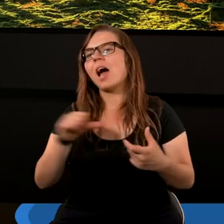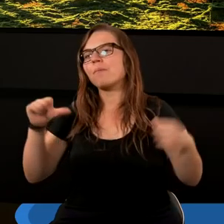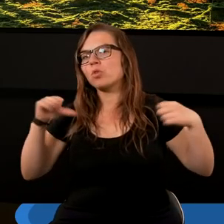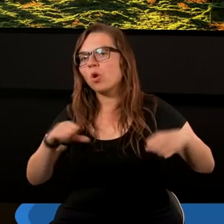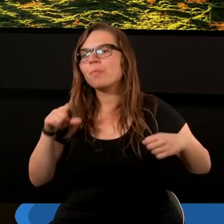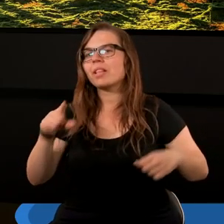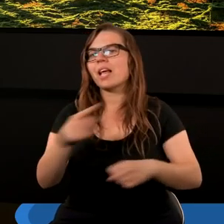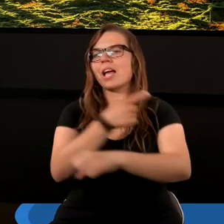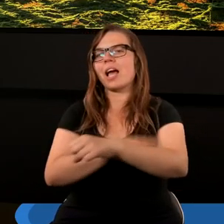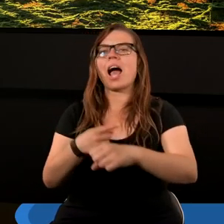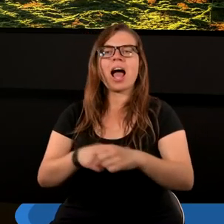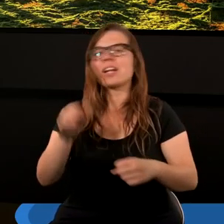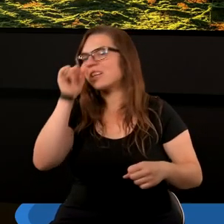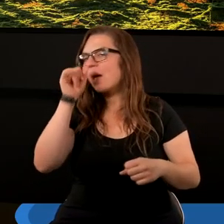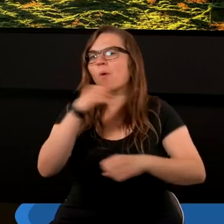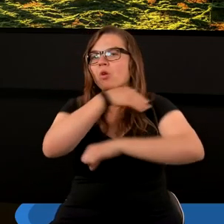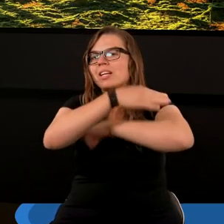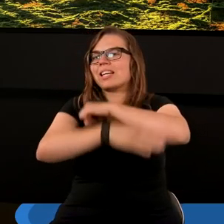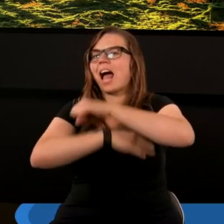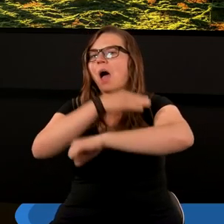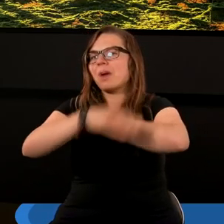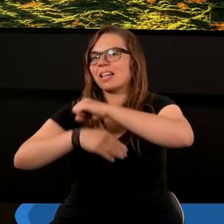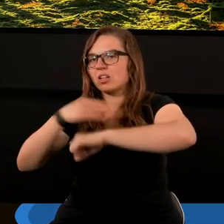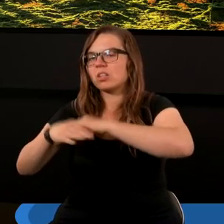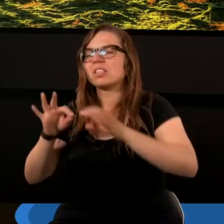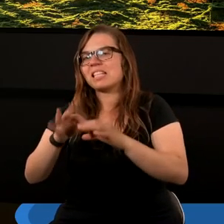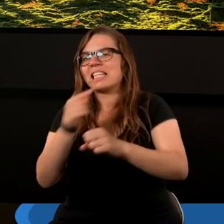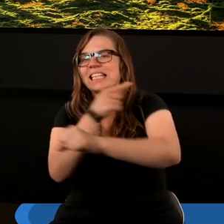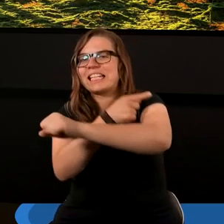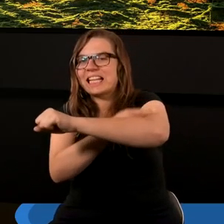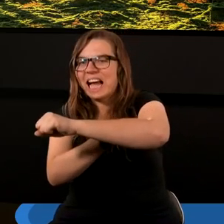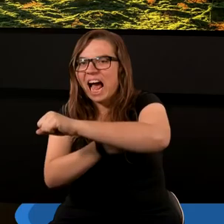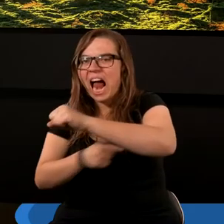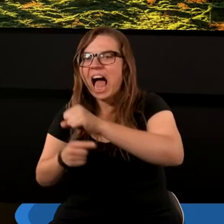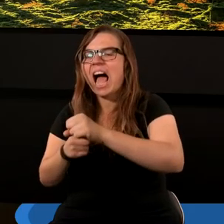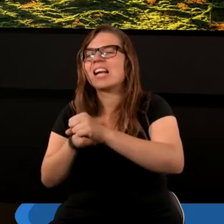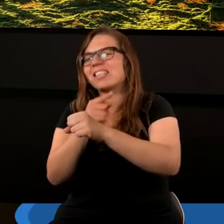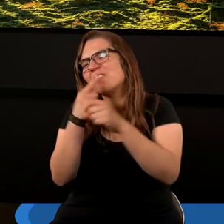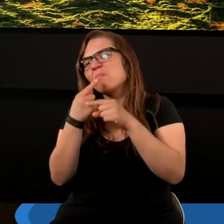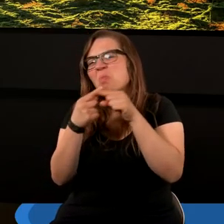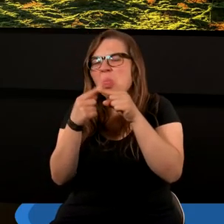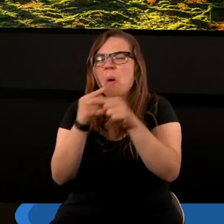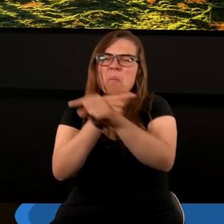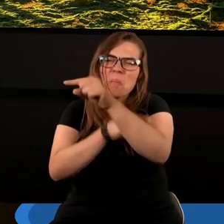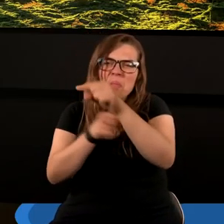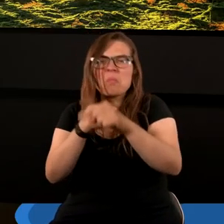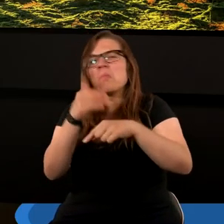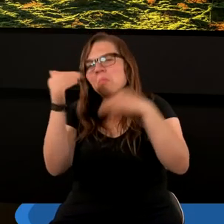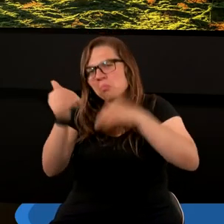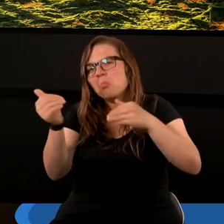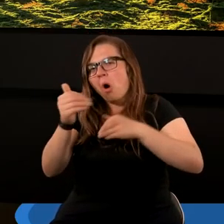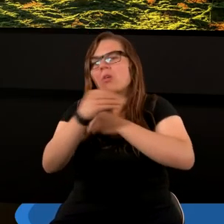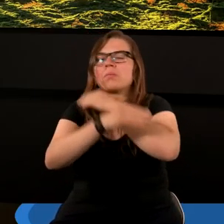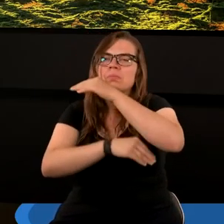sobie tej rany nie opatrzy. Gdy skaleczymy się jakimś tam drobnym skaleczeniem, możemy